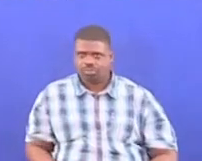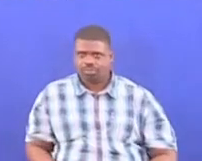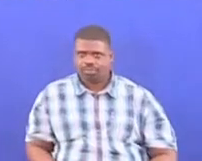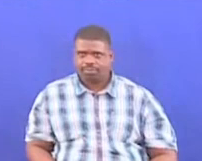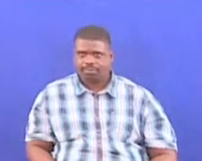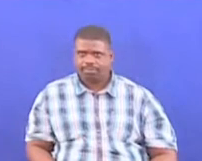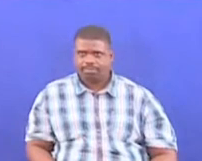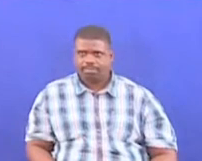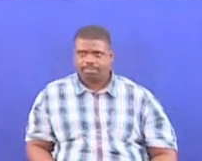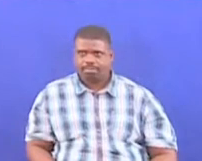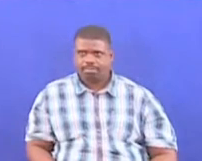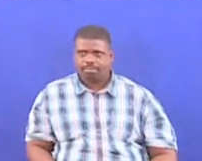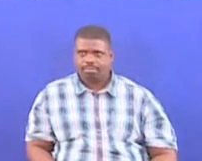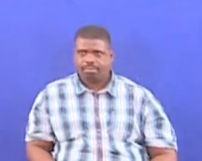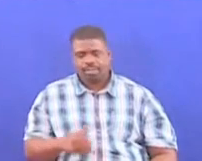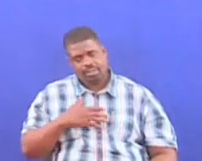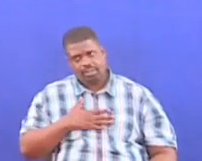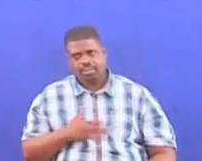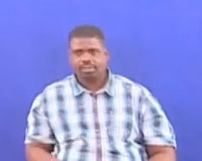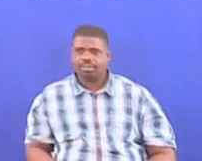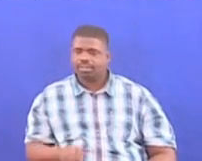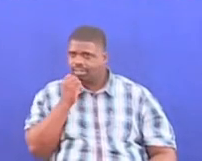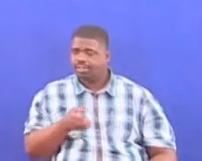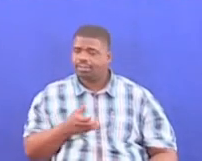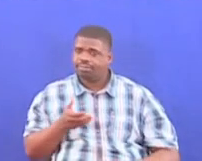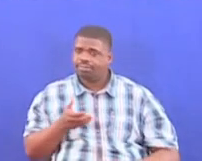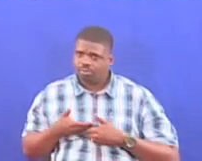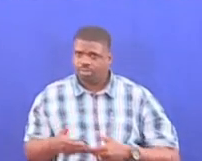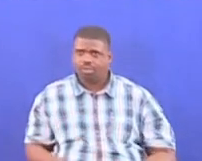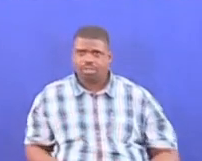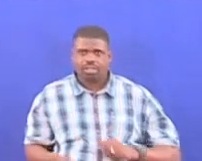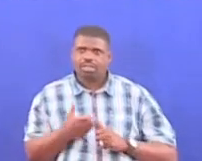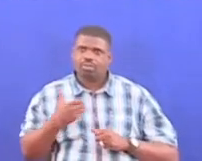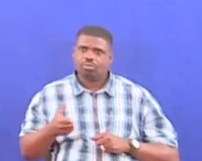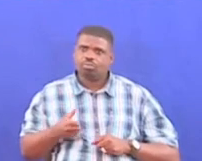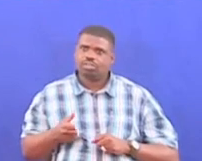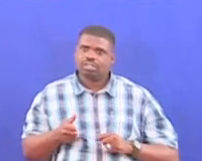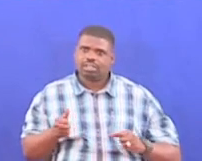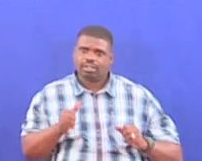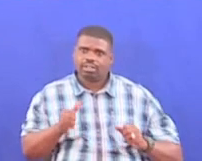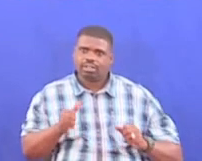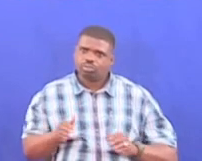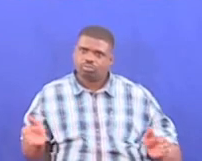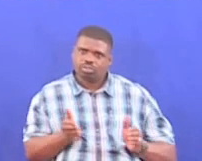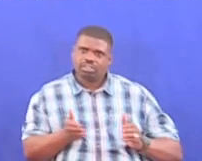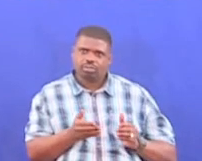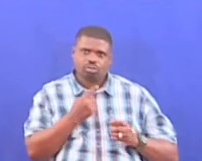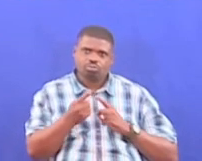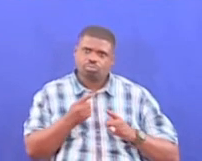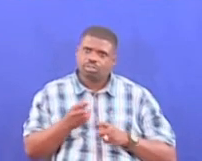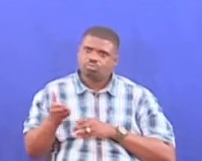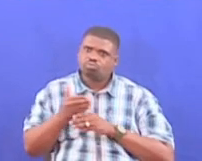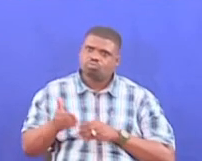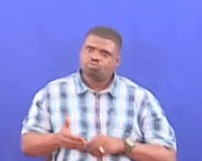Asani sana mwishima, waziri. Mwishima yesta, matiko tarifu na ipokeo. Tatizo wazira, punguza ya kujitetea. You are talking about the future. Mi